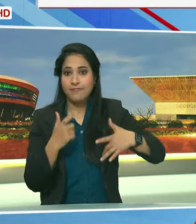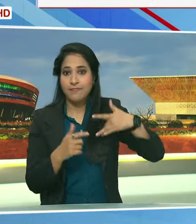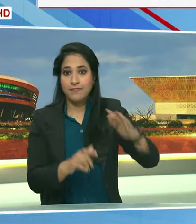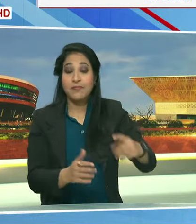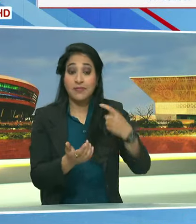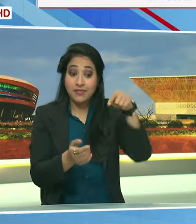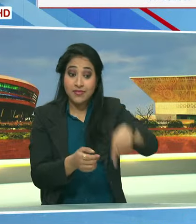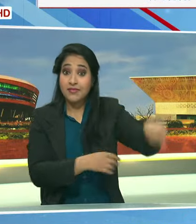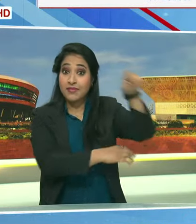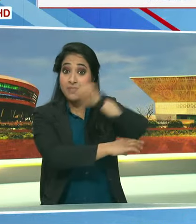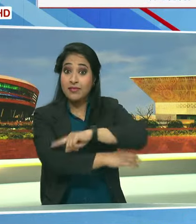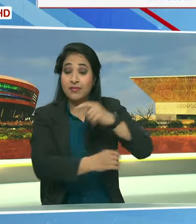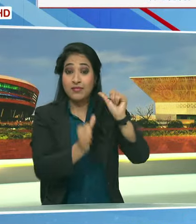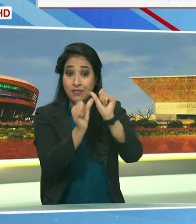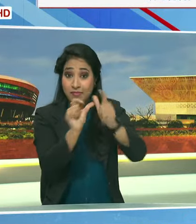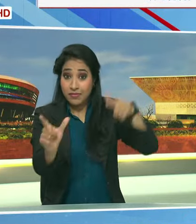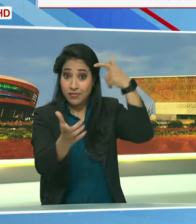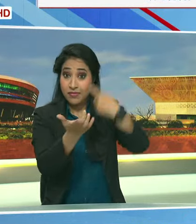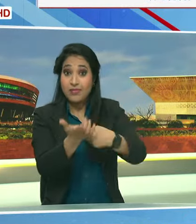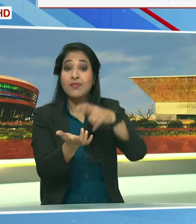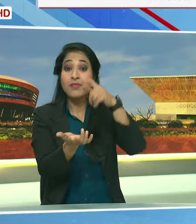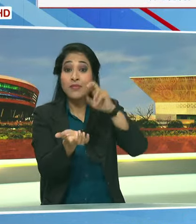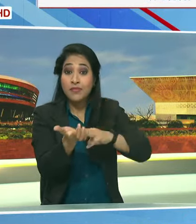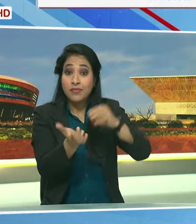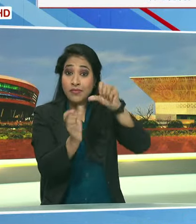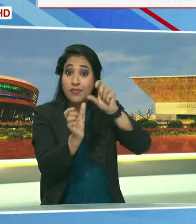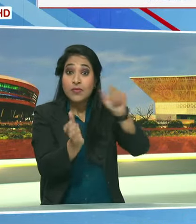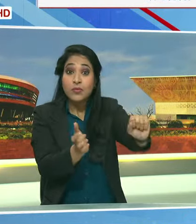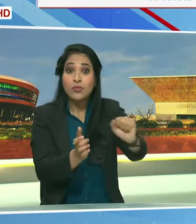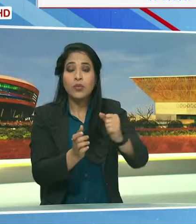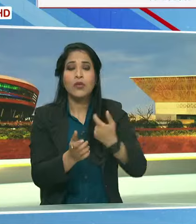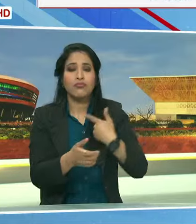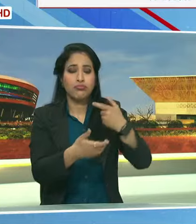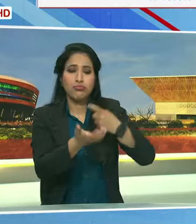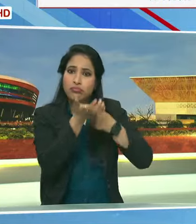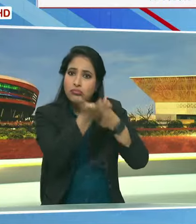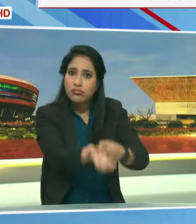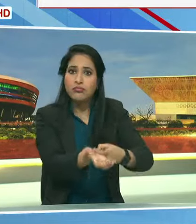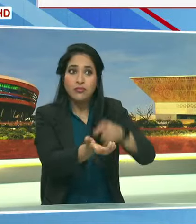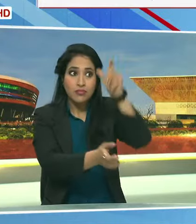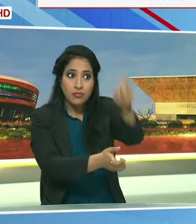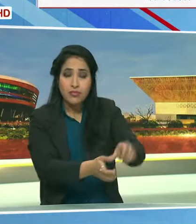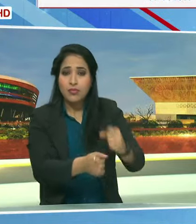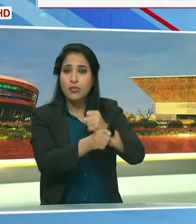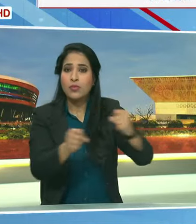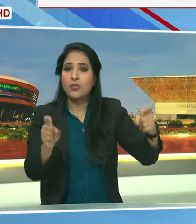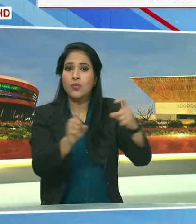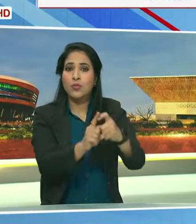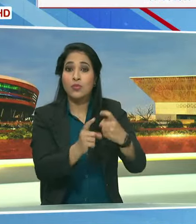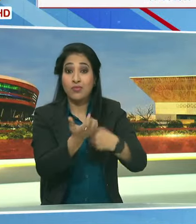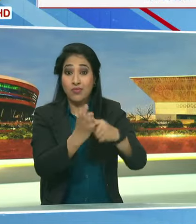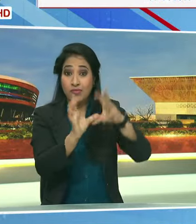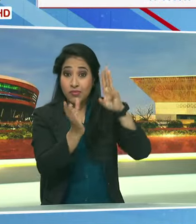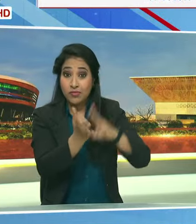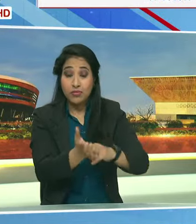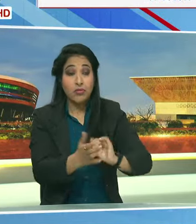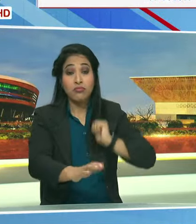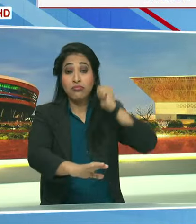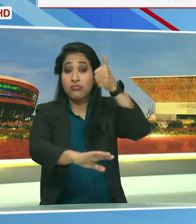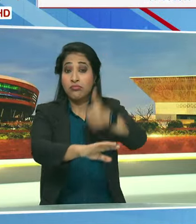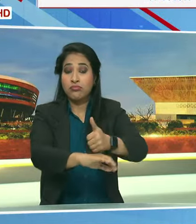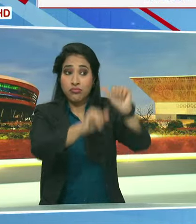आयोध्या के राम मंदिर में मर्यादा पुर्षोत्तम भगवान श्री राम की प्रान